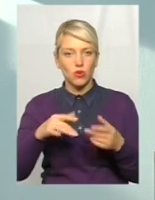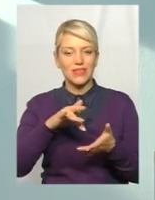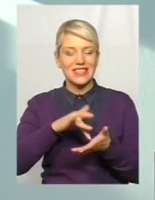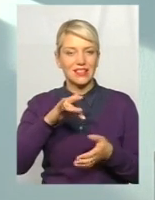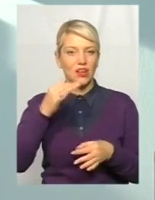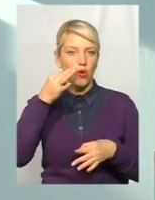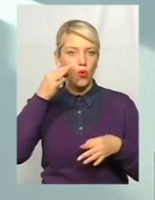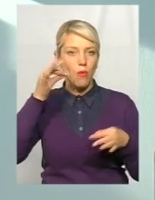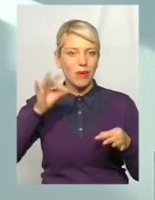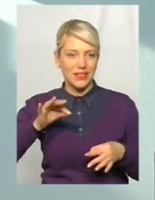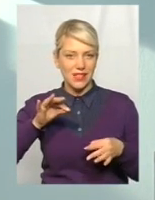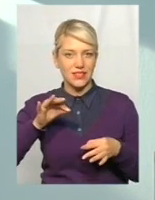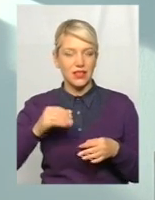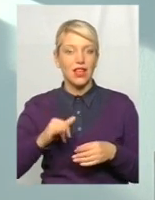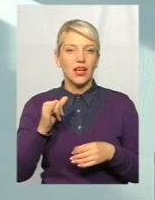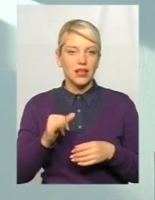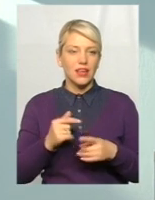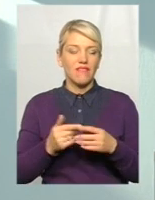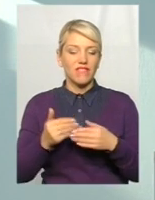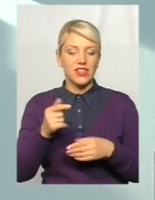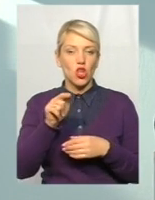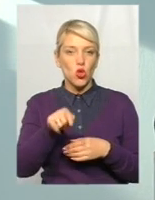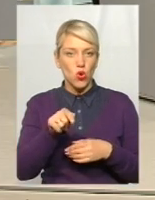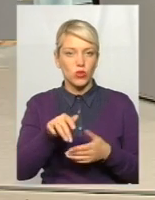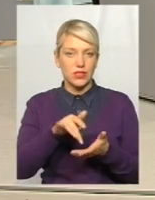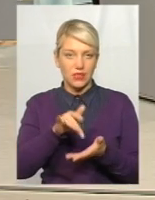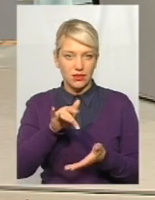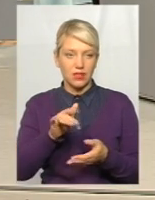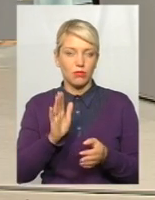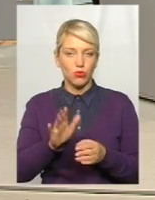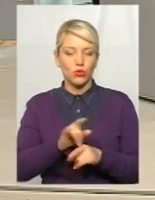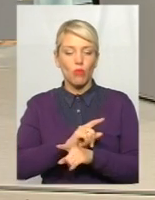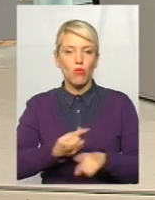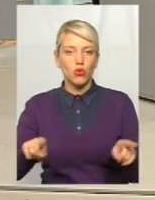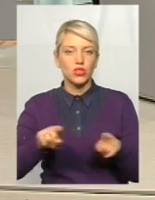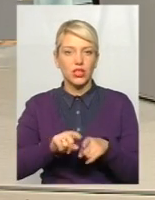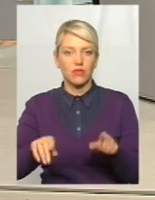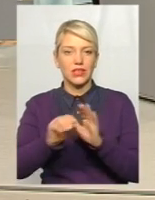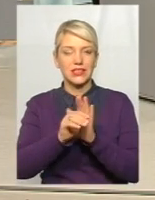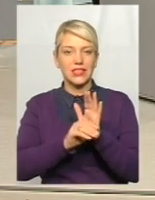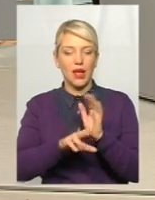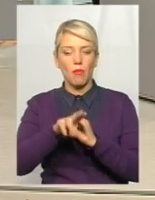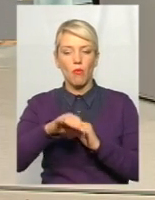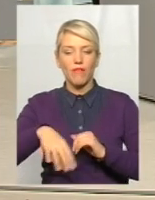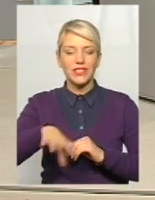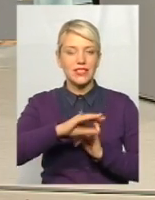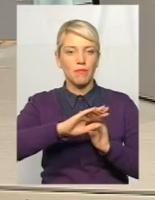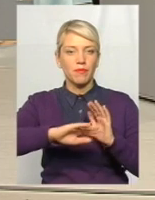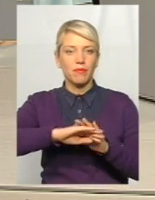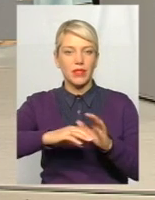центр кристалізації, як кажуть, фізики. І вже від нього, відповідно, йде поширення цієї системи по всім підрозділам, всім структурам.